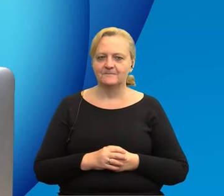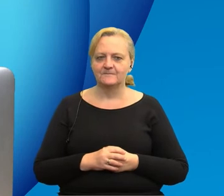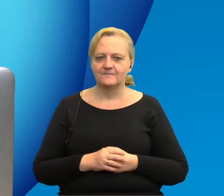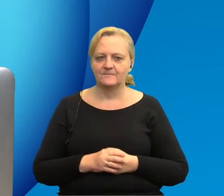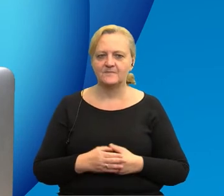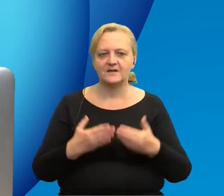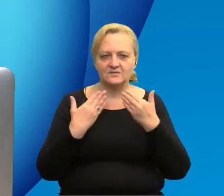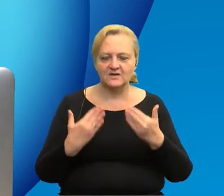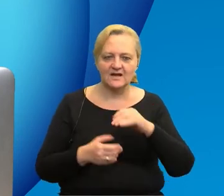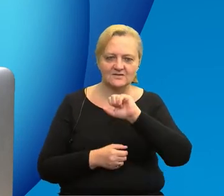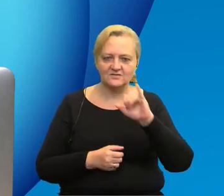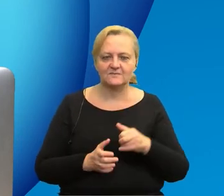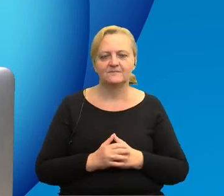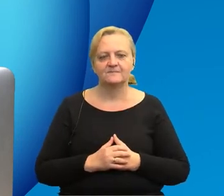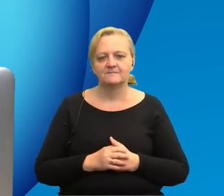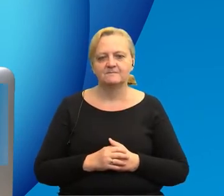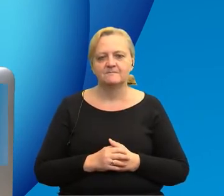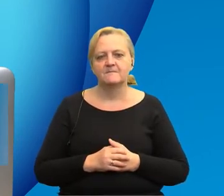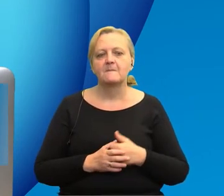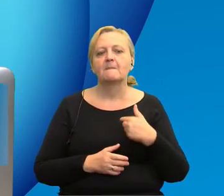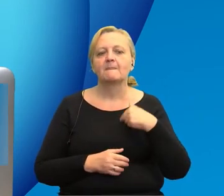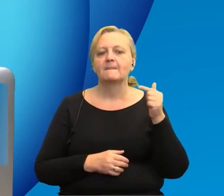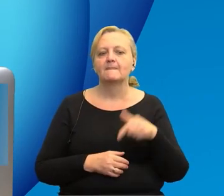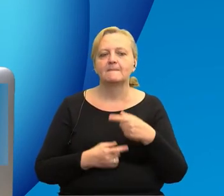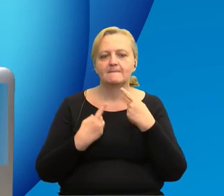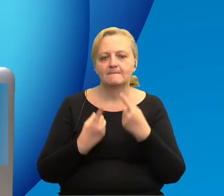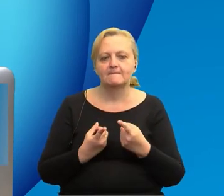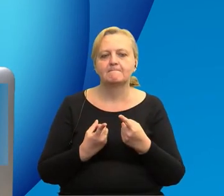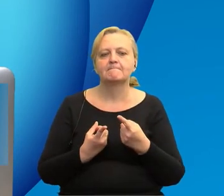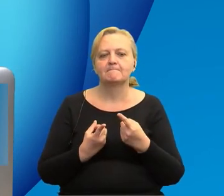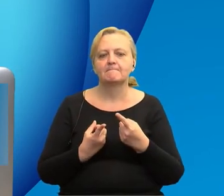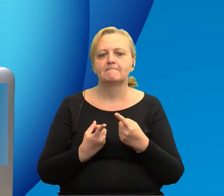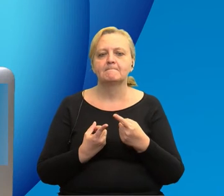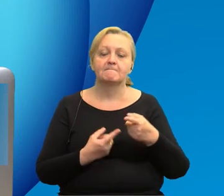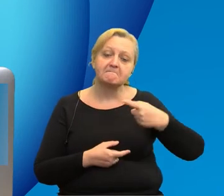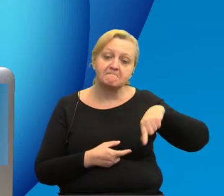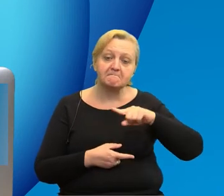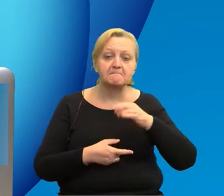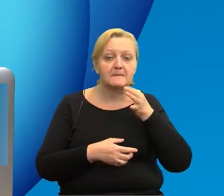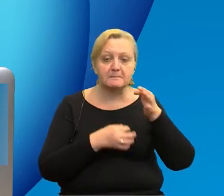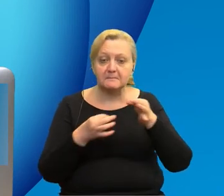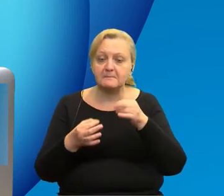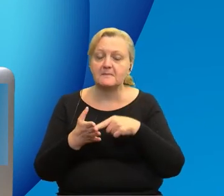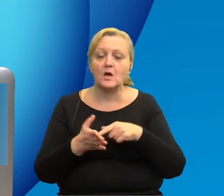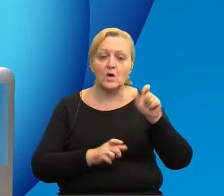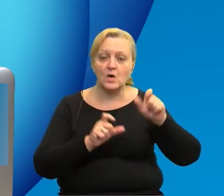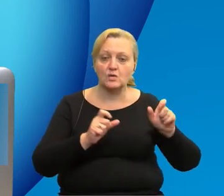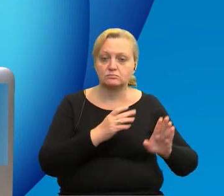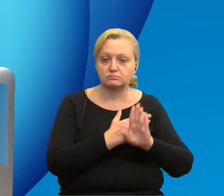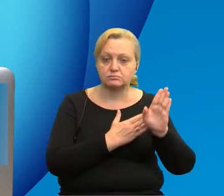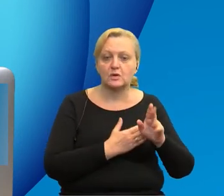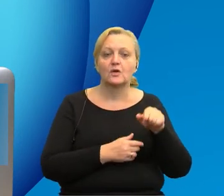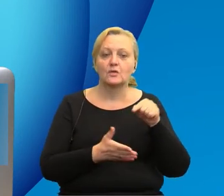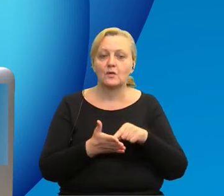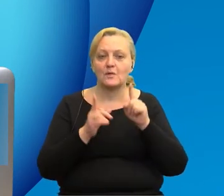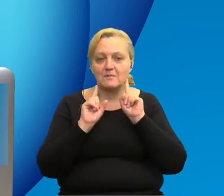Dziękuję Andrzeju. Muszę powiedzieć, że ta nasza sonda i osoby, które w niej występowały,